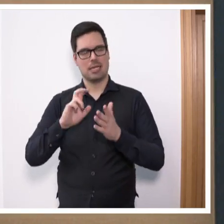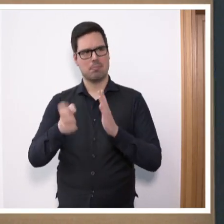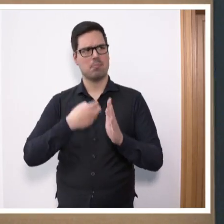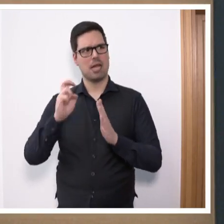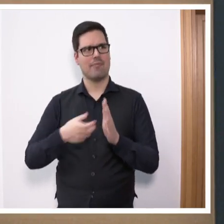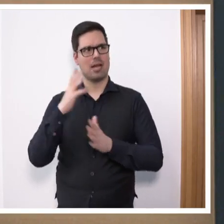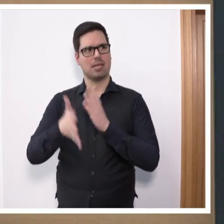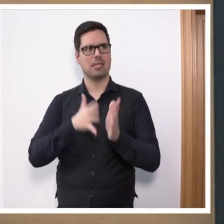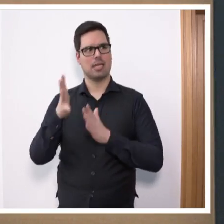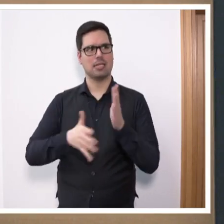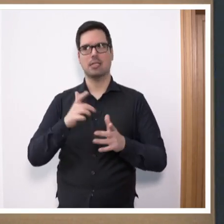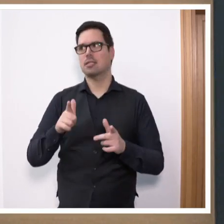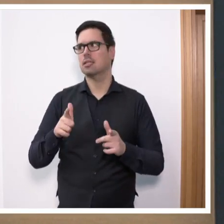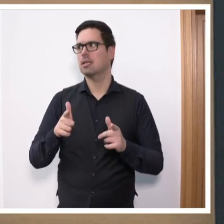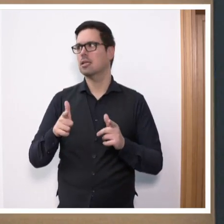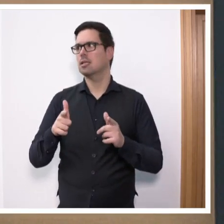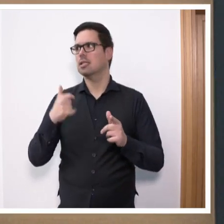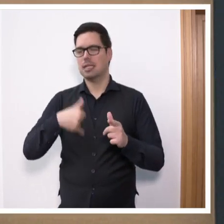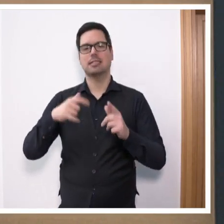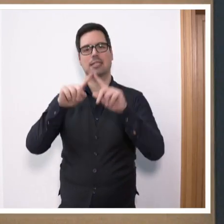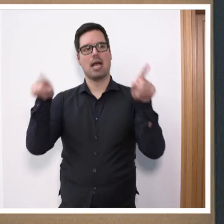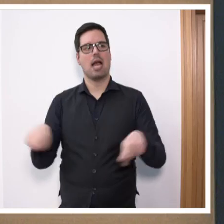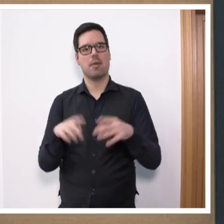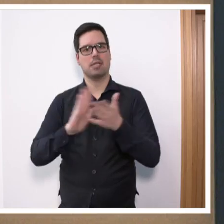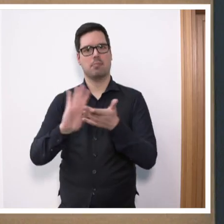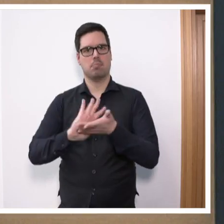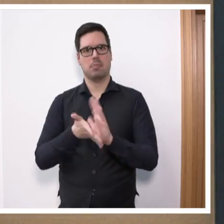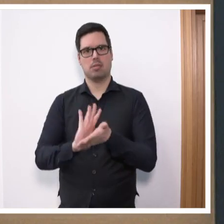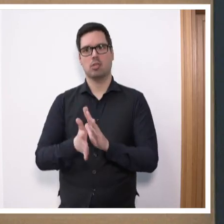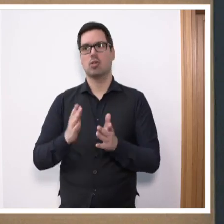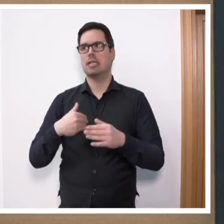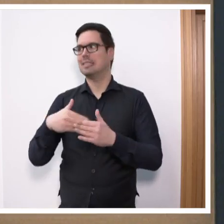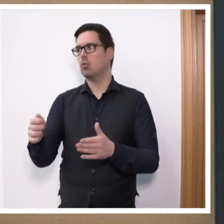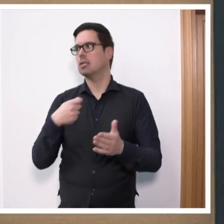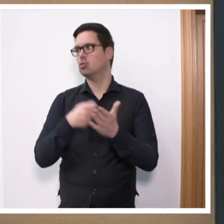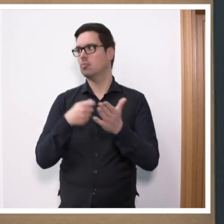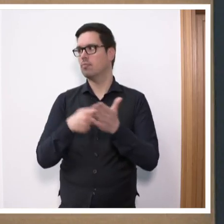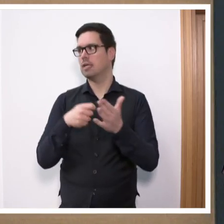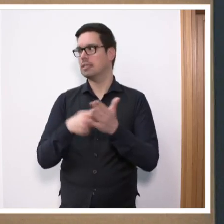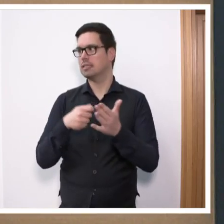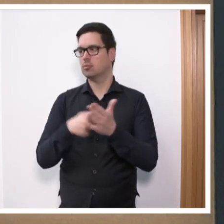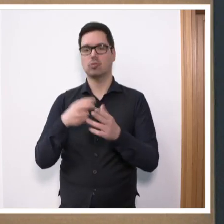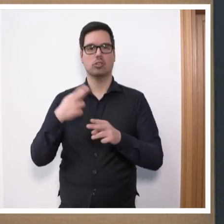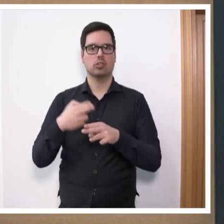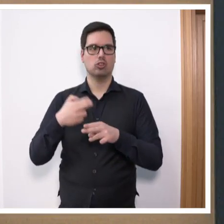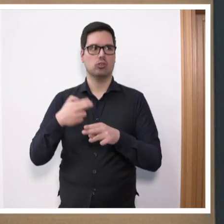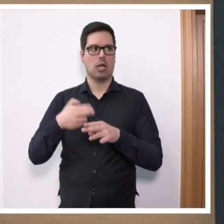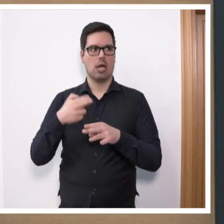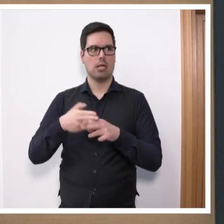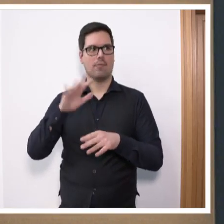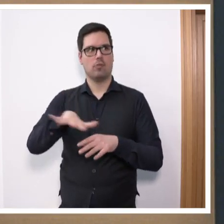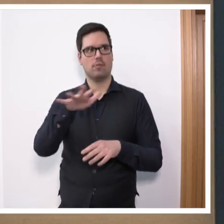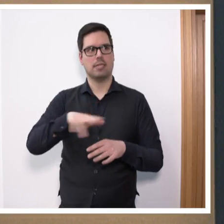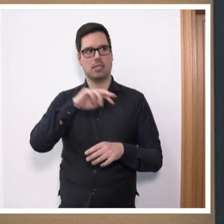gesprochen, dass die aktuellen Rahmenbedingungen bedeuten, dass es zu einer Dauersibvention des Stahls kommen wird. Sie sprachen am 15.11.